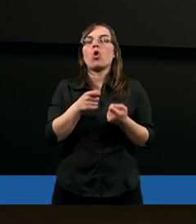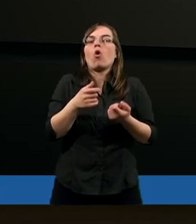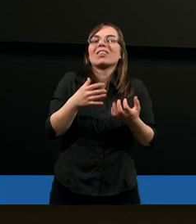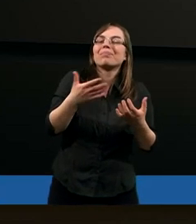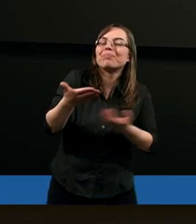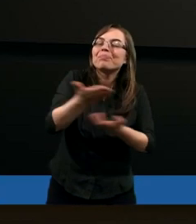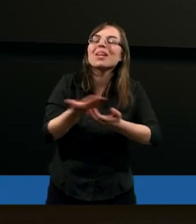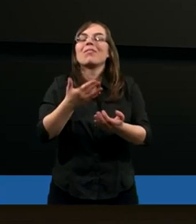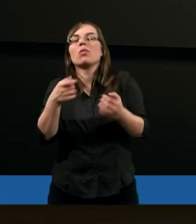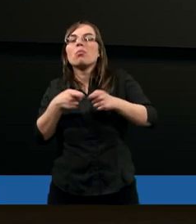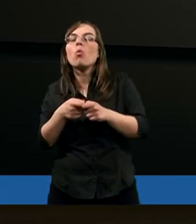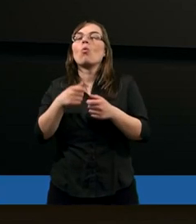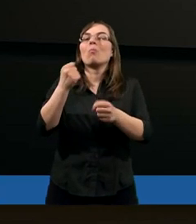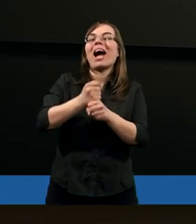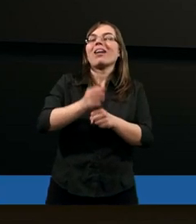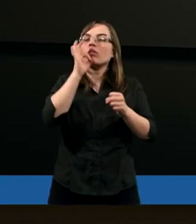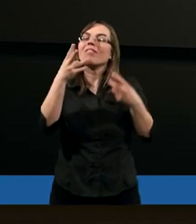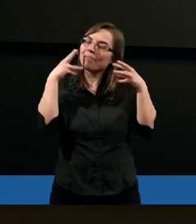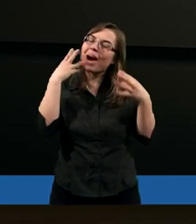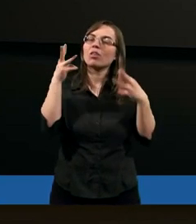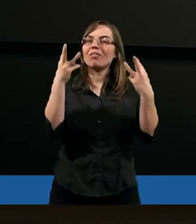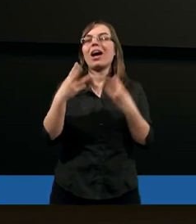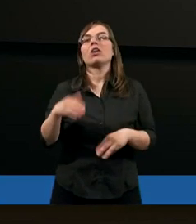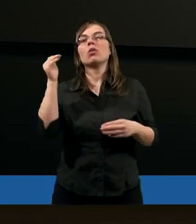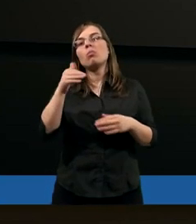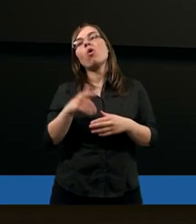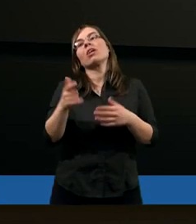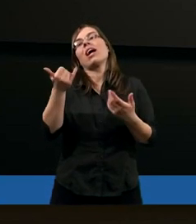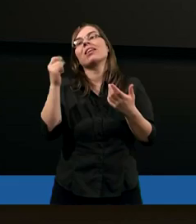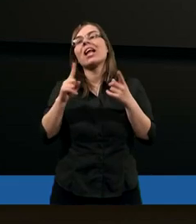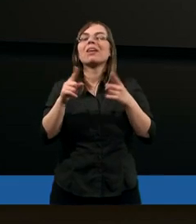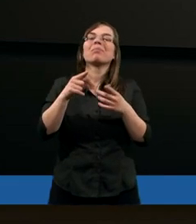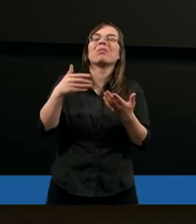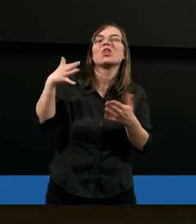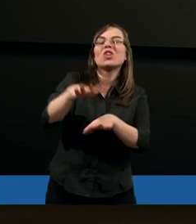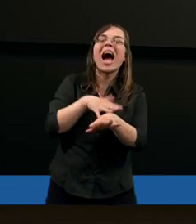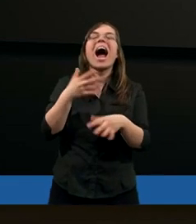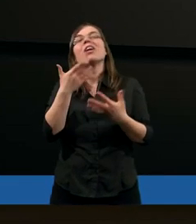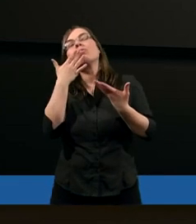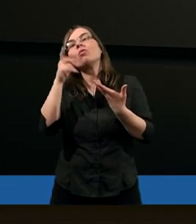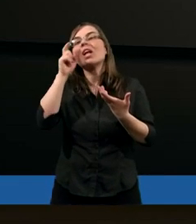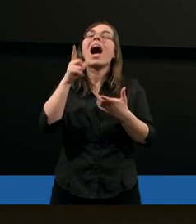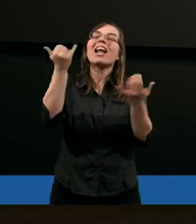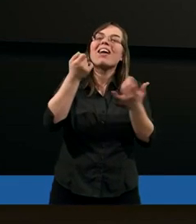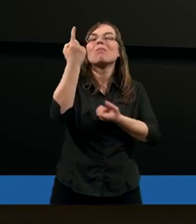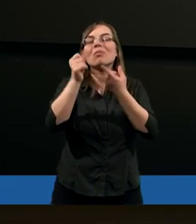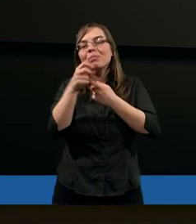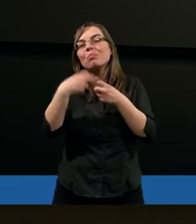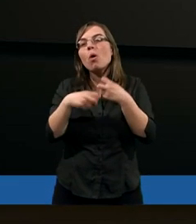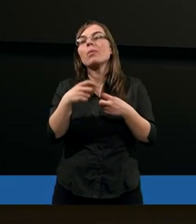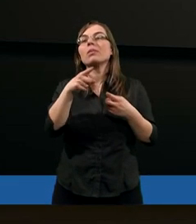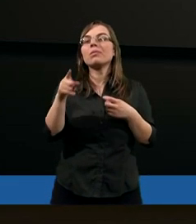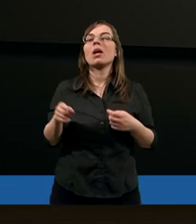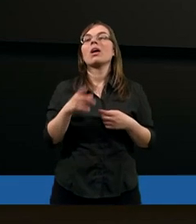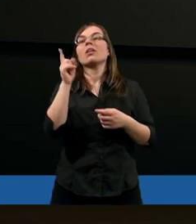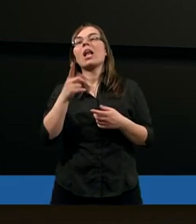jest ogromnie ważna. Oczywiście można schować się za alibi, które czasami się tak pojawia, alibi, które